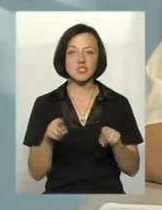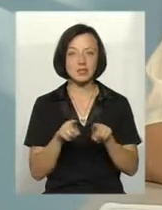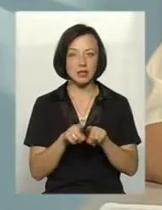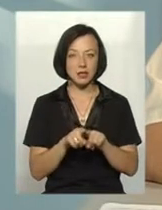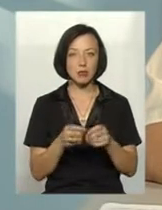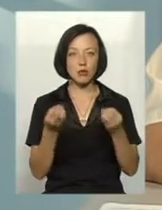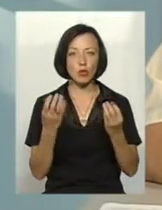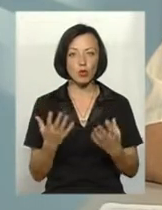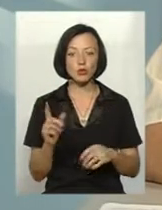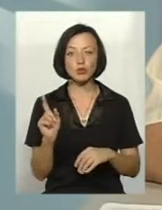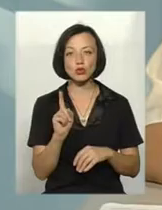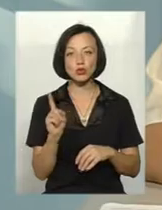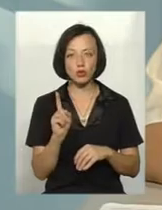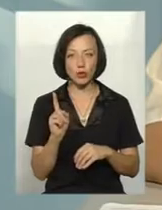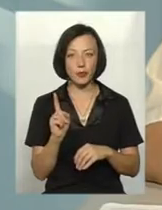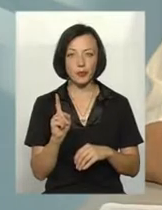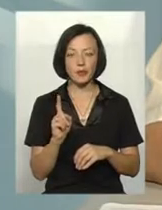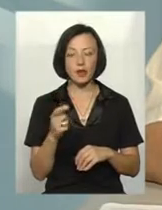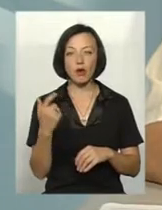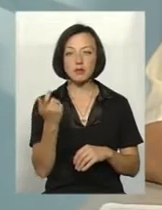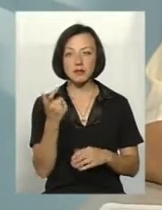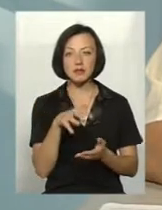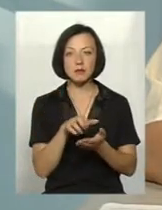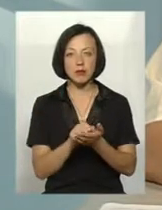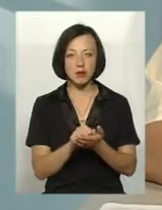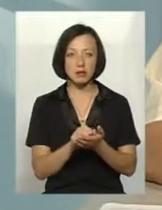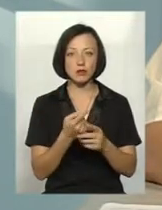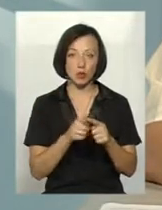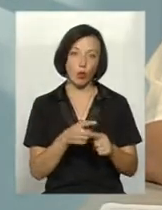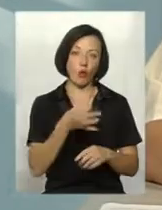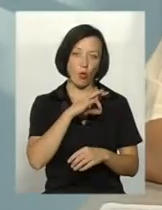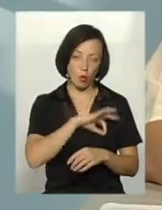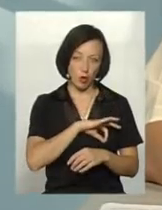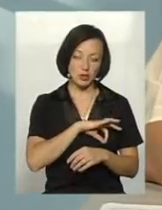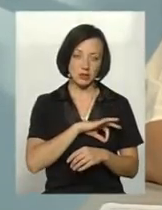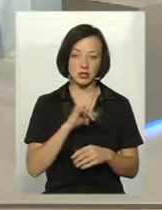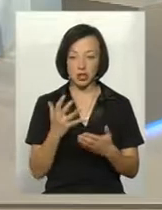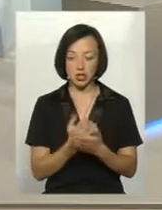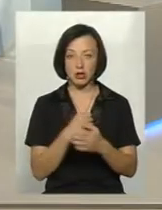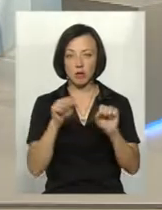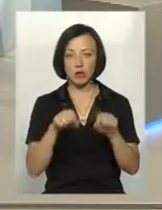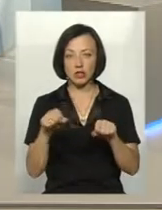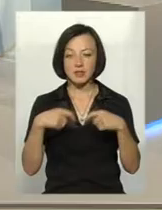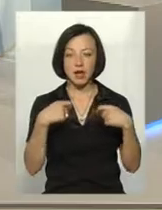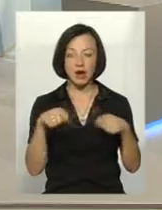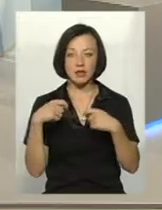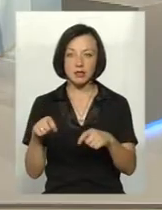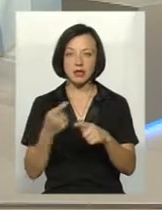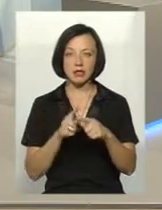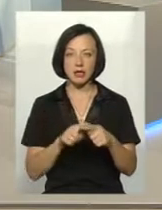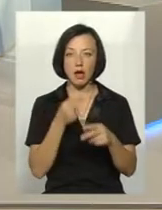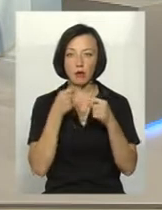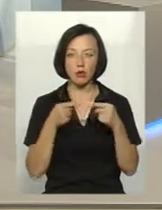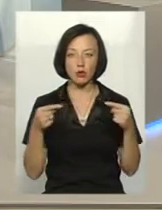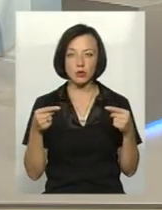просто що господарство займається бо має з цього зиск і знайшли можливості реалізації цієї продукції